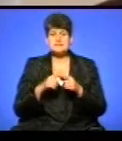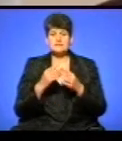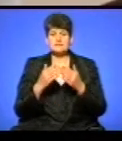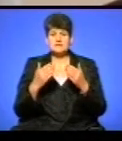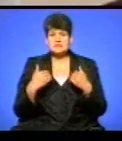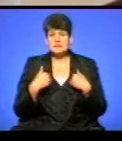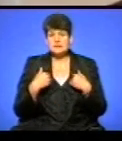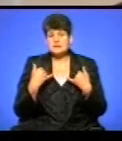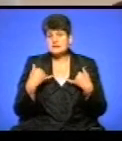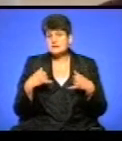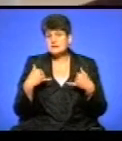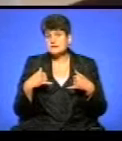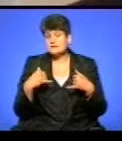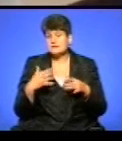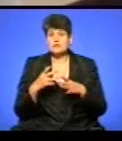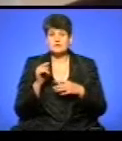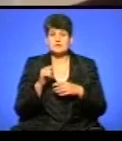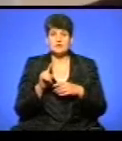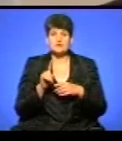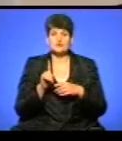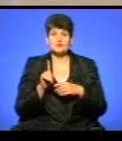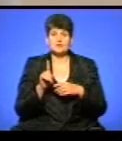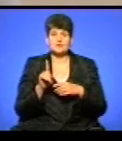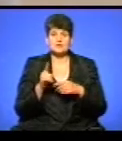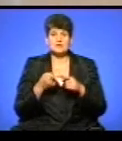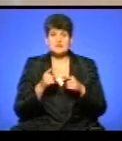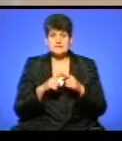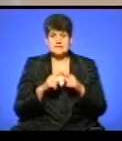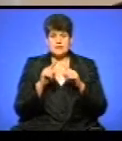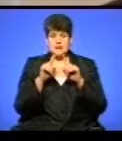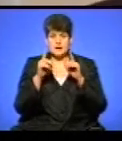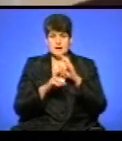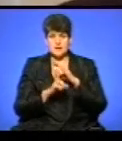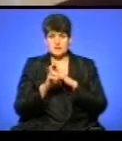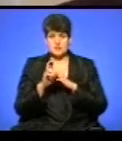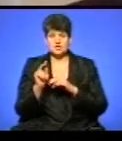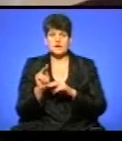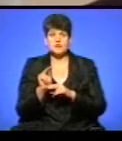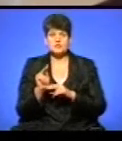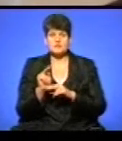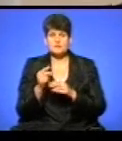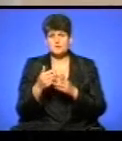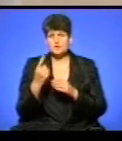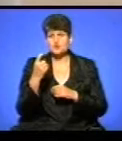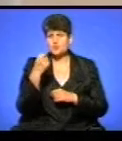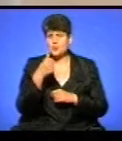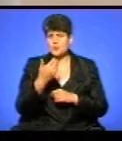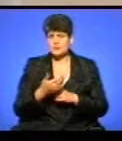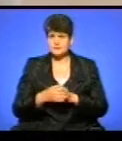вразило повідомлення про те, що ця капличка реставрувалася біля ста років.